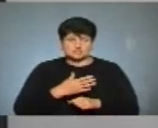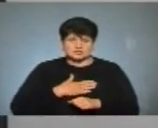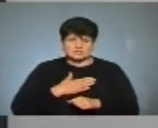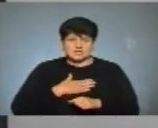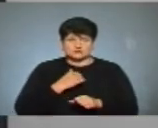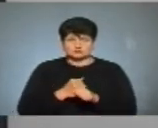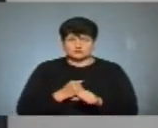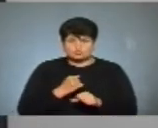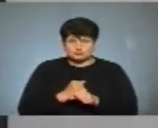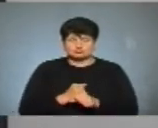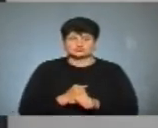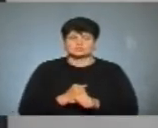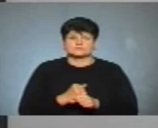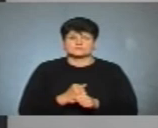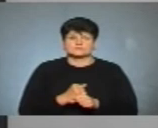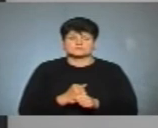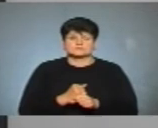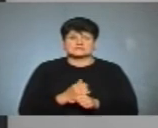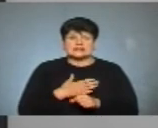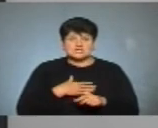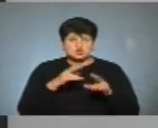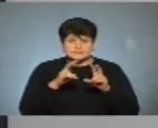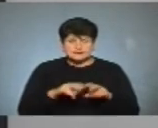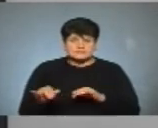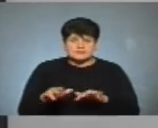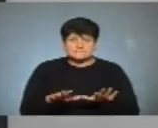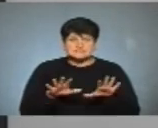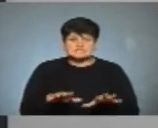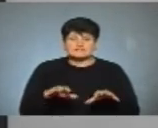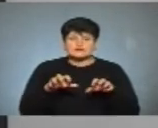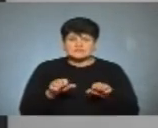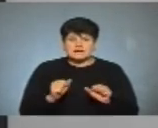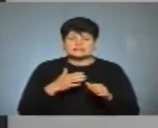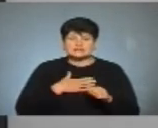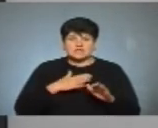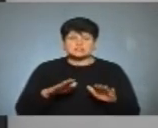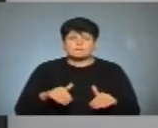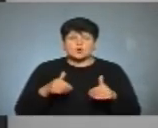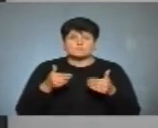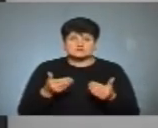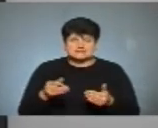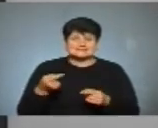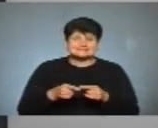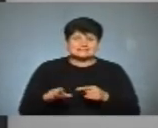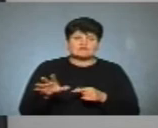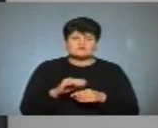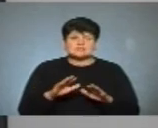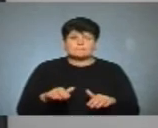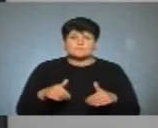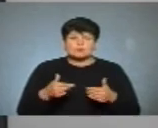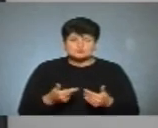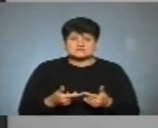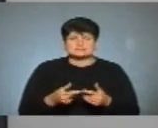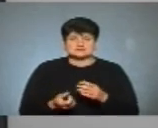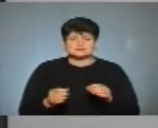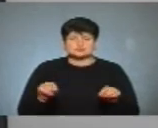роботу, наші аналіз діяльності місцевої влади, наші пропозиції. З цих всіх пропозицій, по суті, скомпонувалася потім